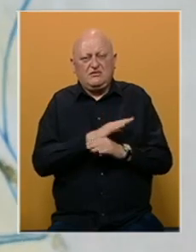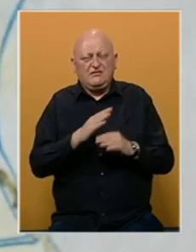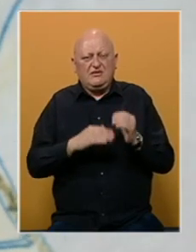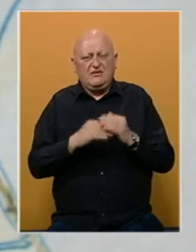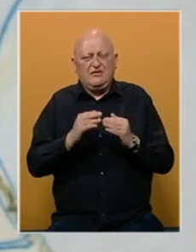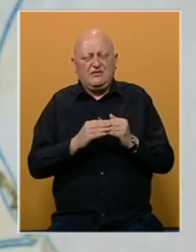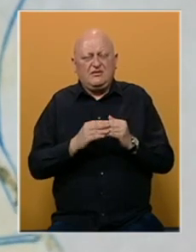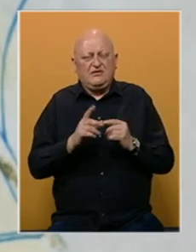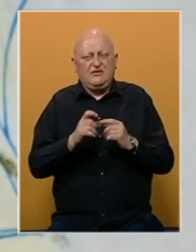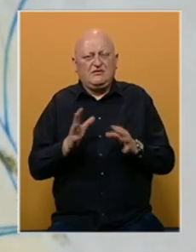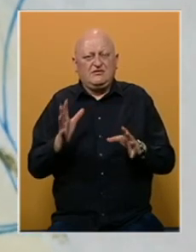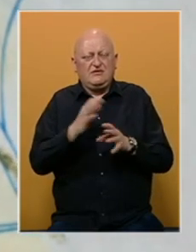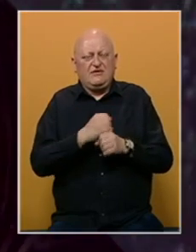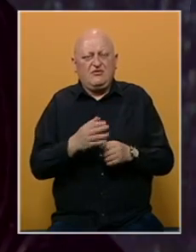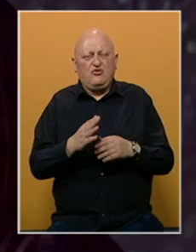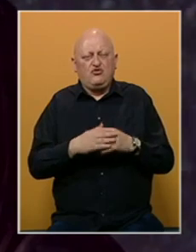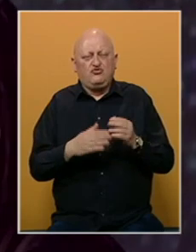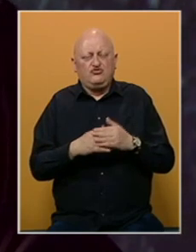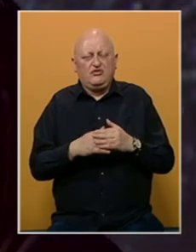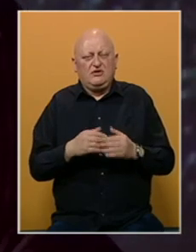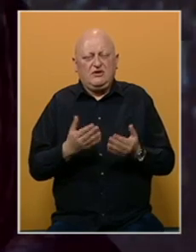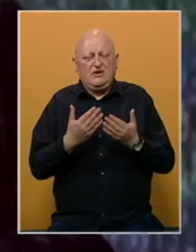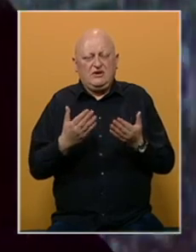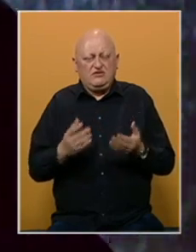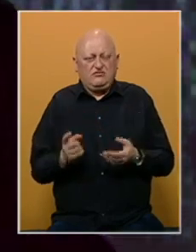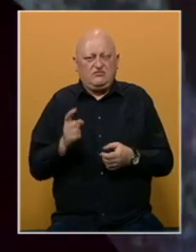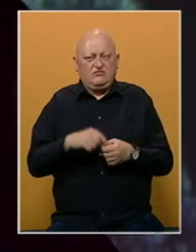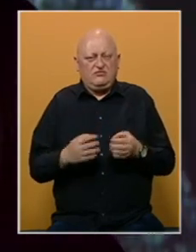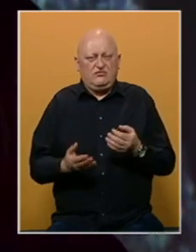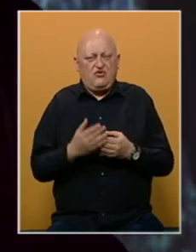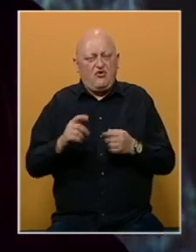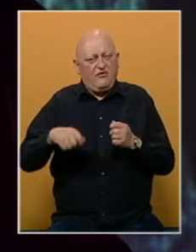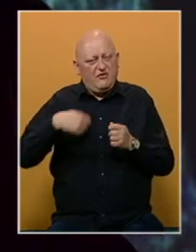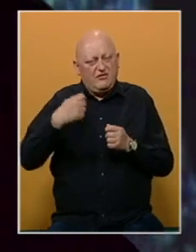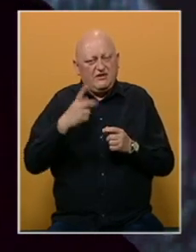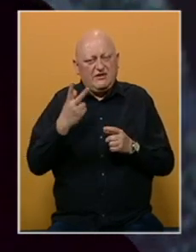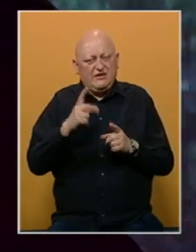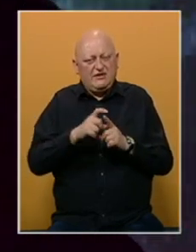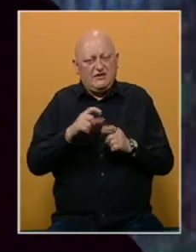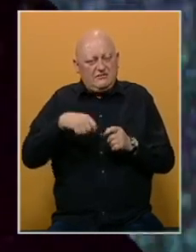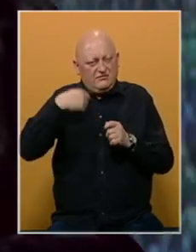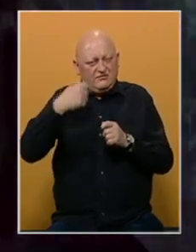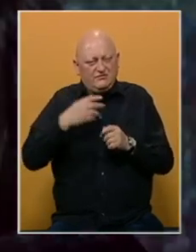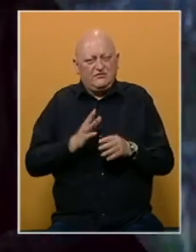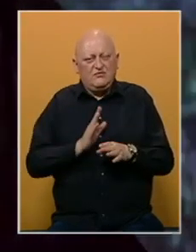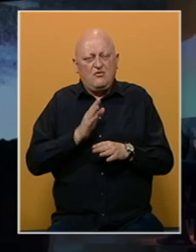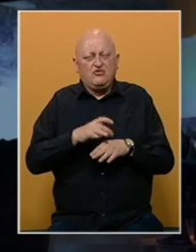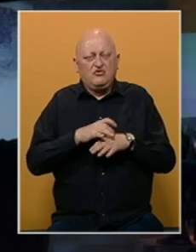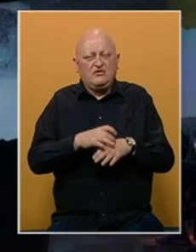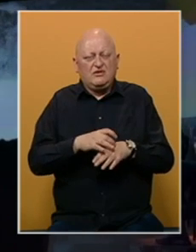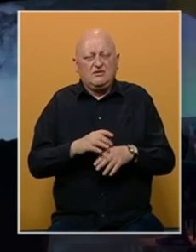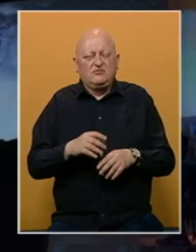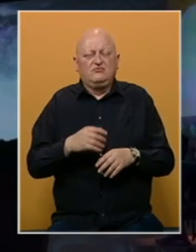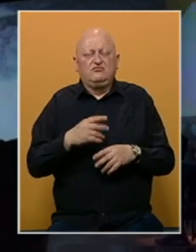Salvador Dalij dovršio ručno. Izložba također uključuje nove medije i 3D animacije koje uvode posjetitelje u svijet nad